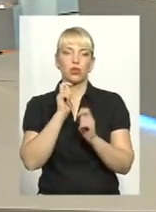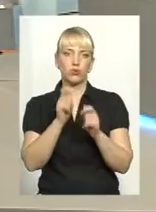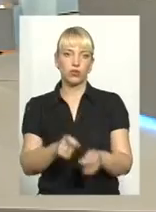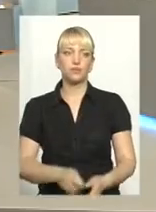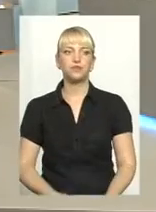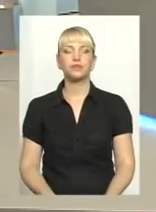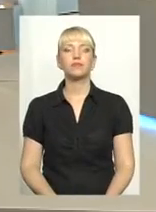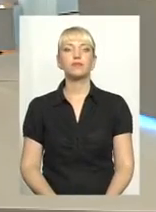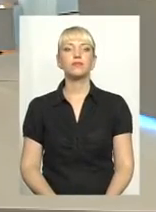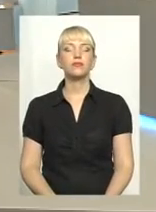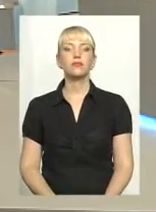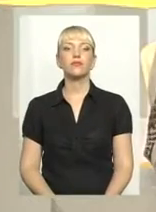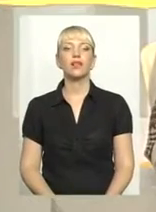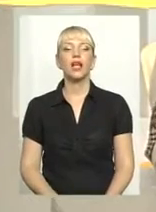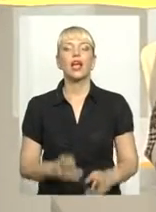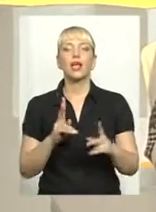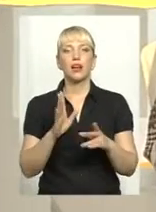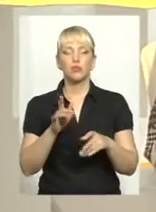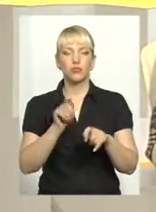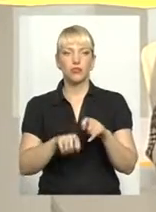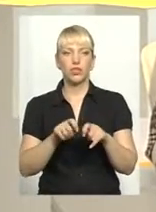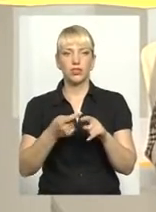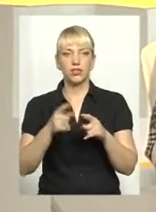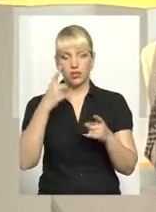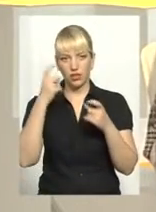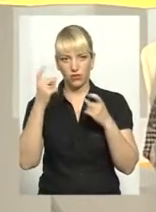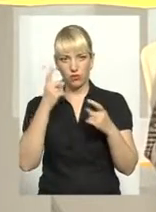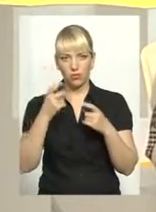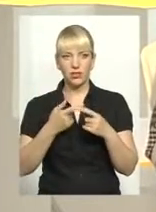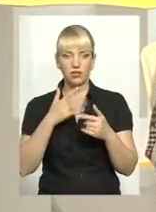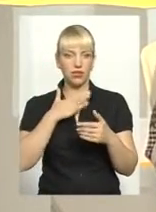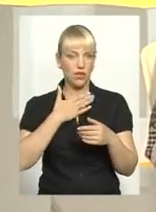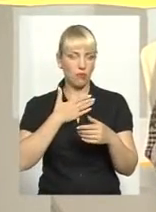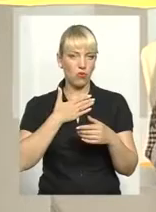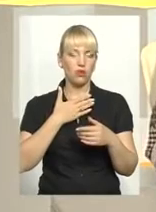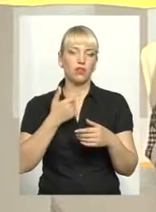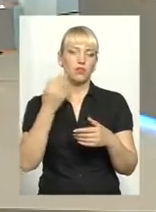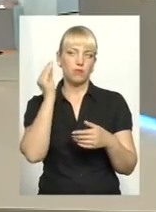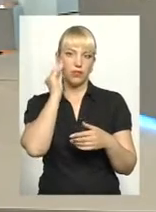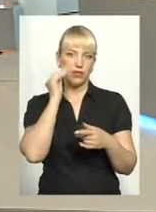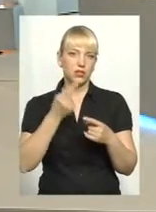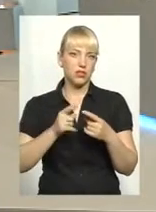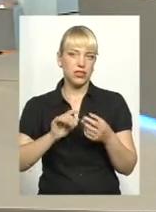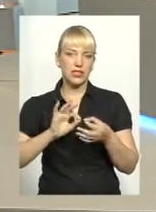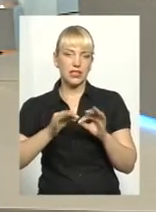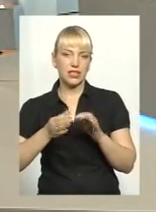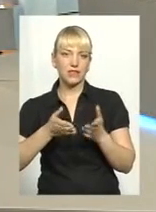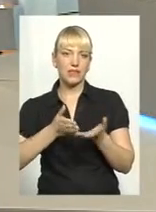Яким чином перевірятиметься ця інформація? Це, мабуть, як на мене, найскладніший вид